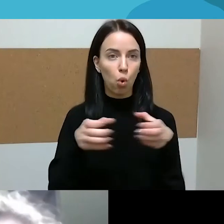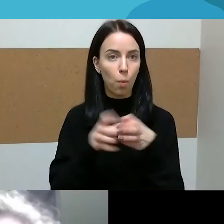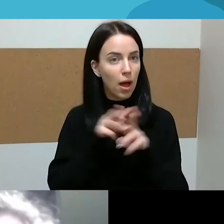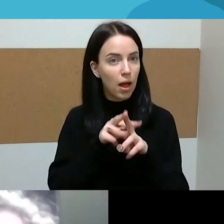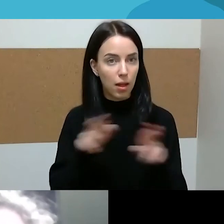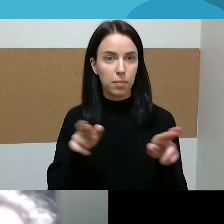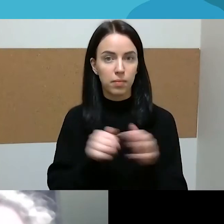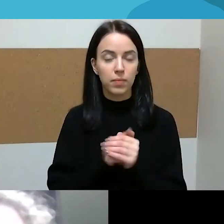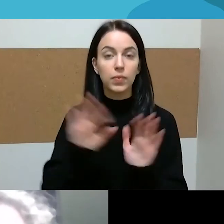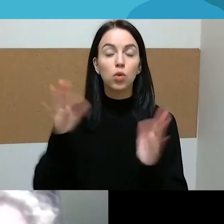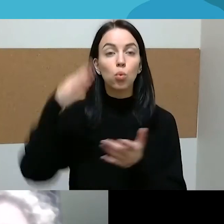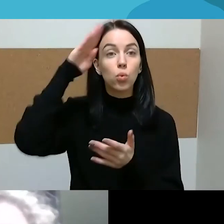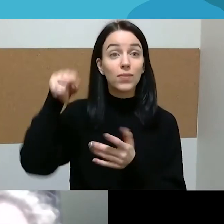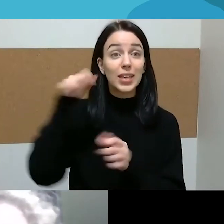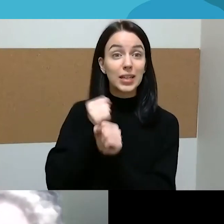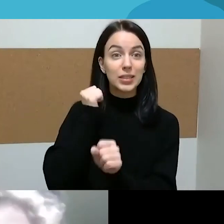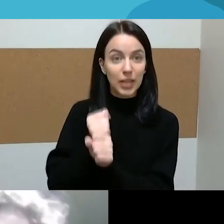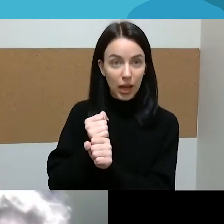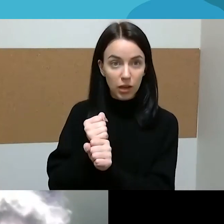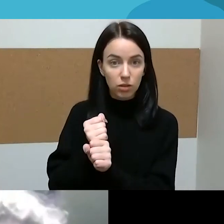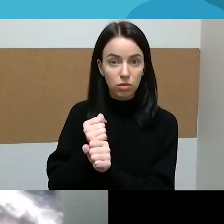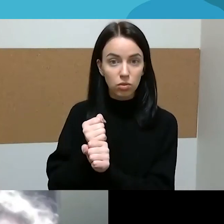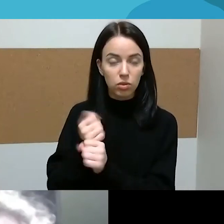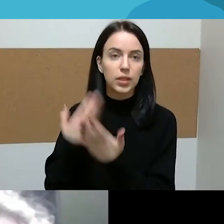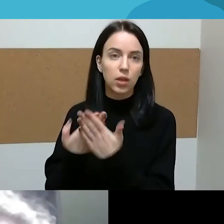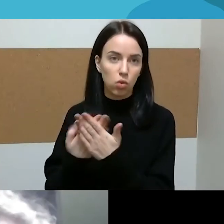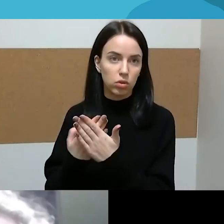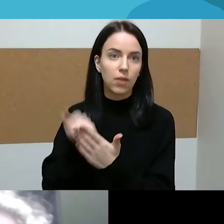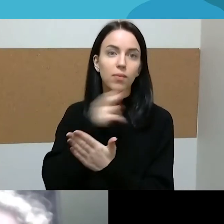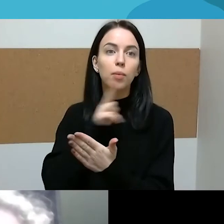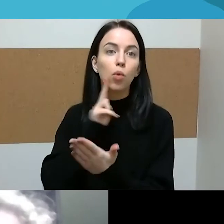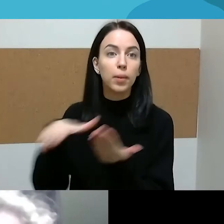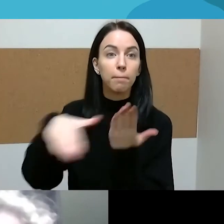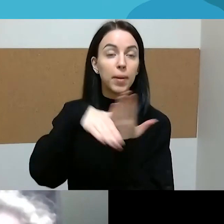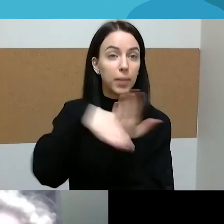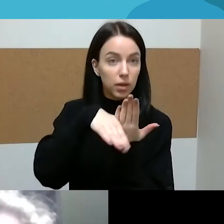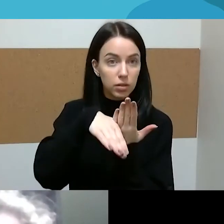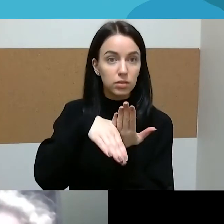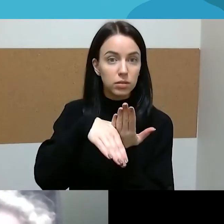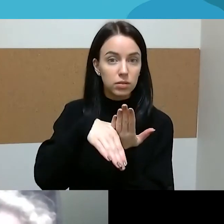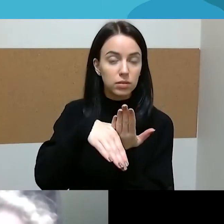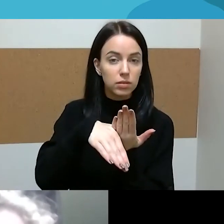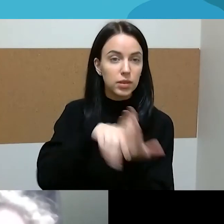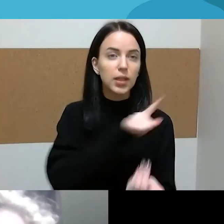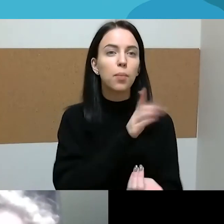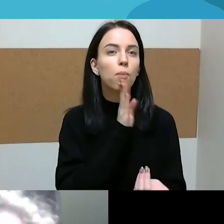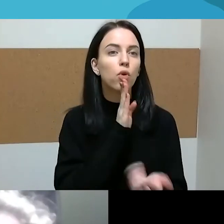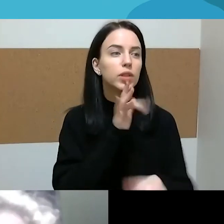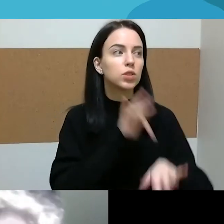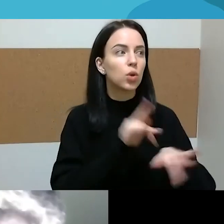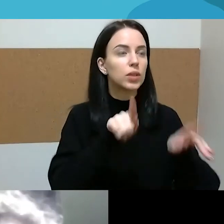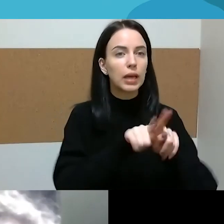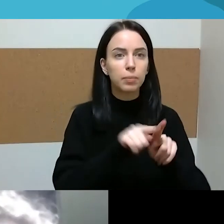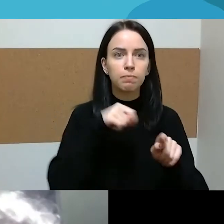tai jis daro ne dėl to, kad jis turi moterį padėti, kuris pagalbą suteikia, ir dabar moteris turi jausti, nu, tarsi kaip ir skolinga